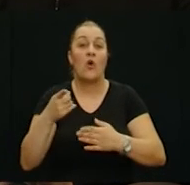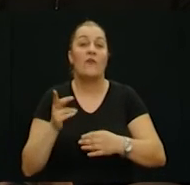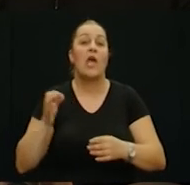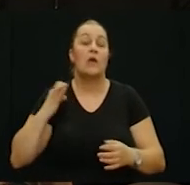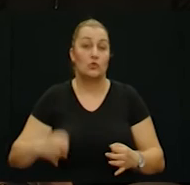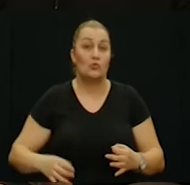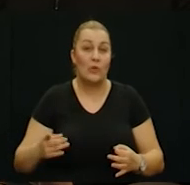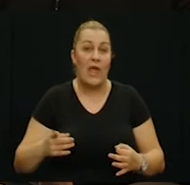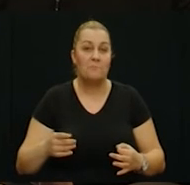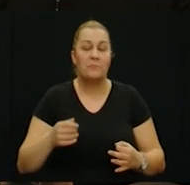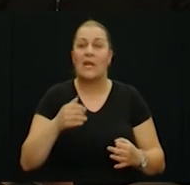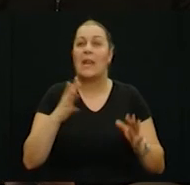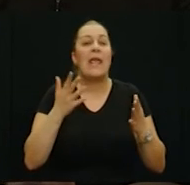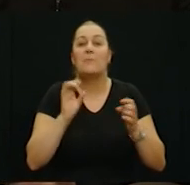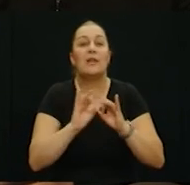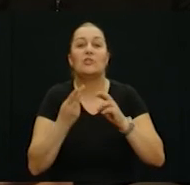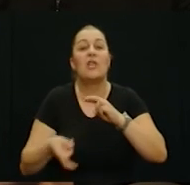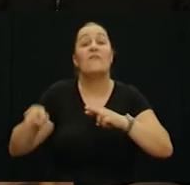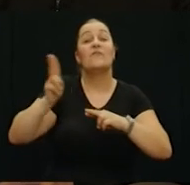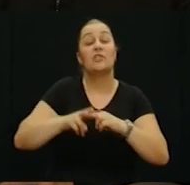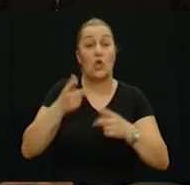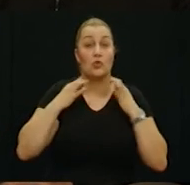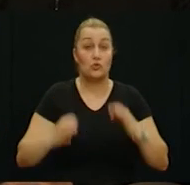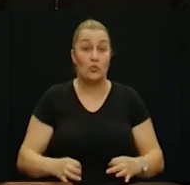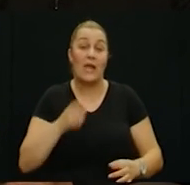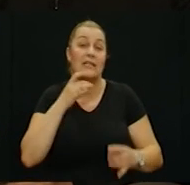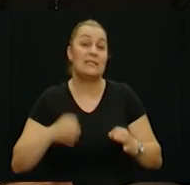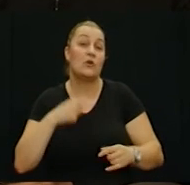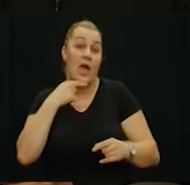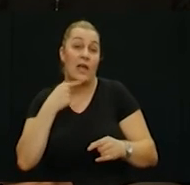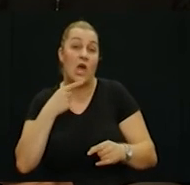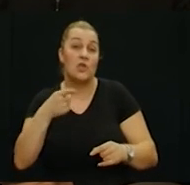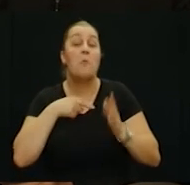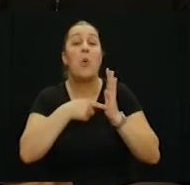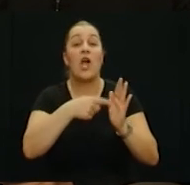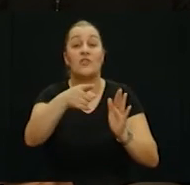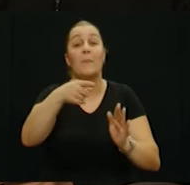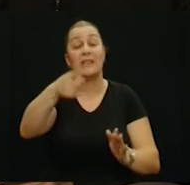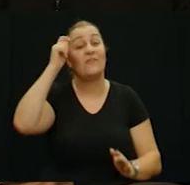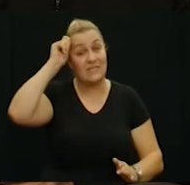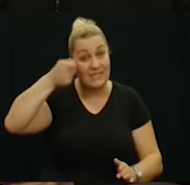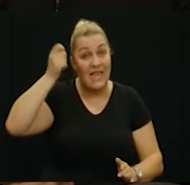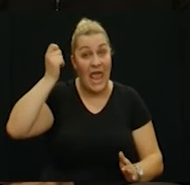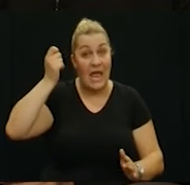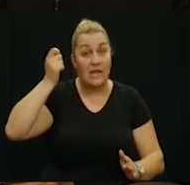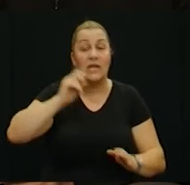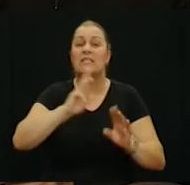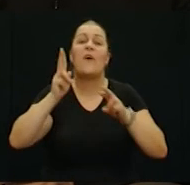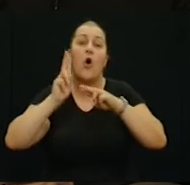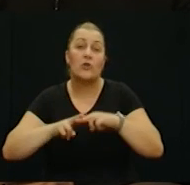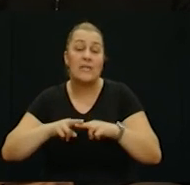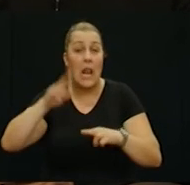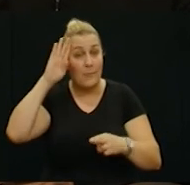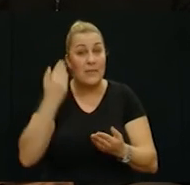od struke ne može biti ništa više kad vas struka na taj način cijeni sve sva ostala priznanja